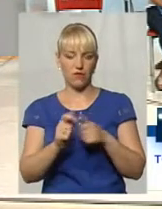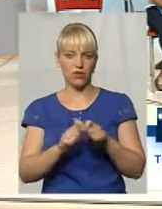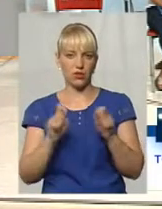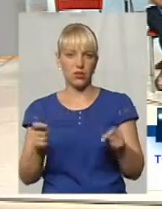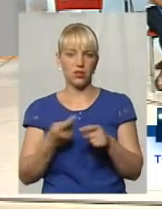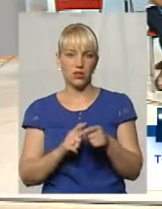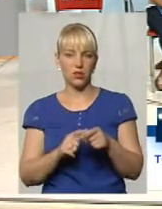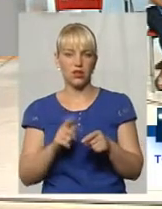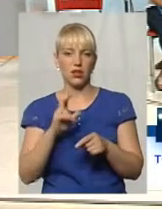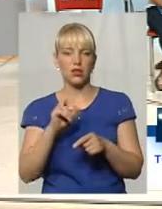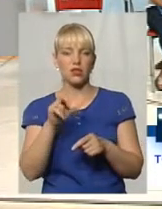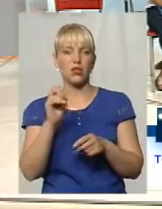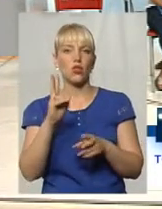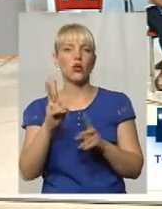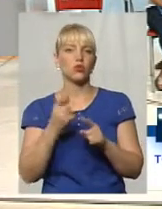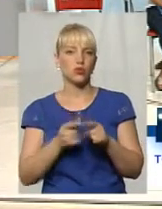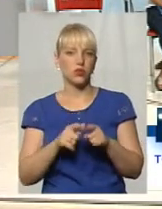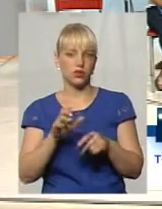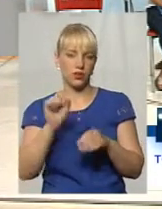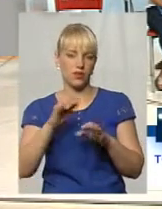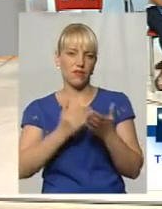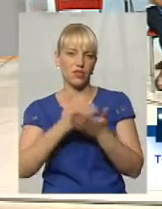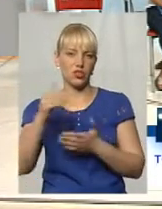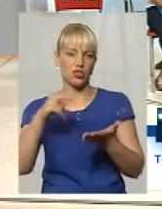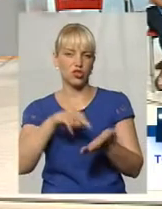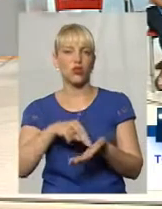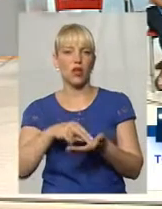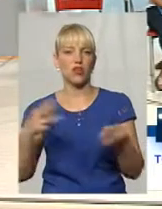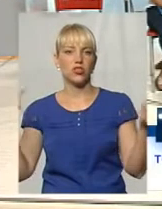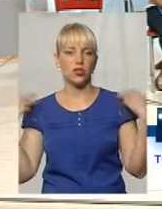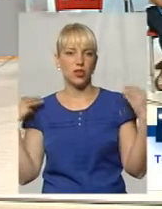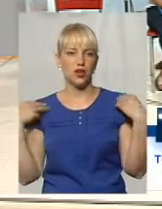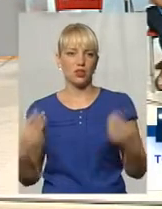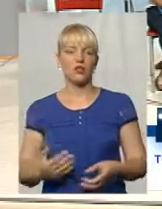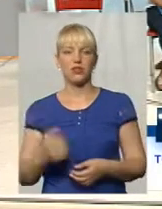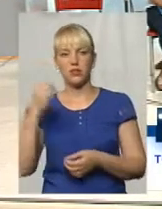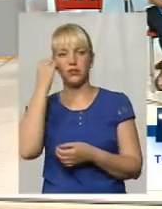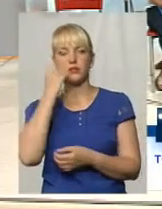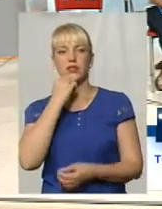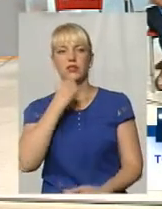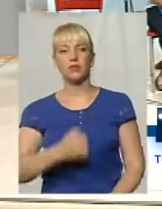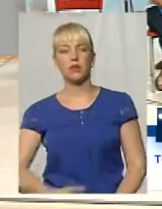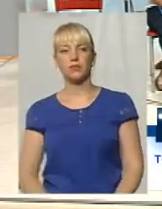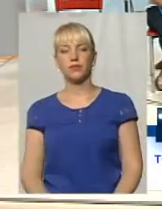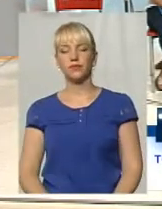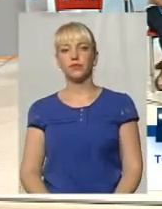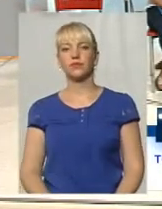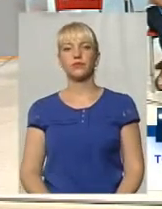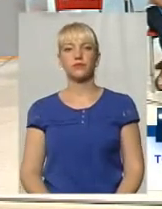мого сто. Ви ще стоячі і начальники больші. Дякую. Шановні гості,